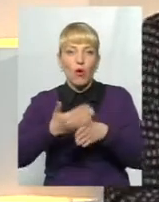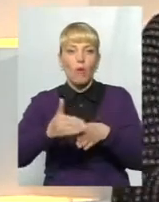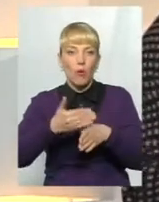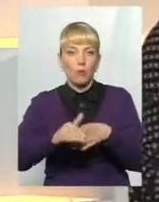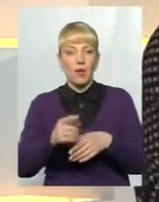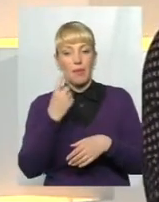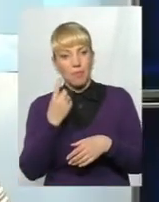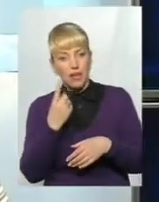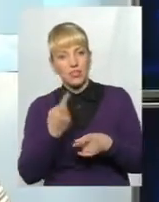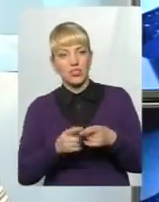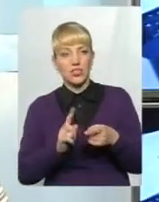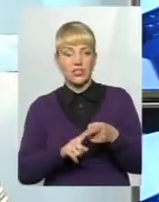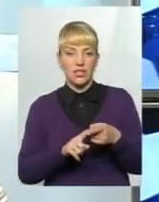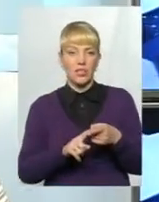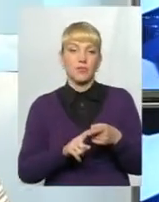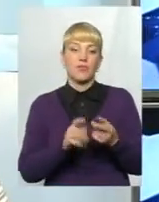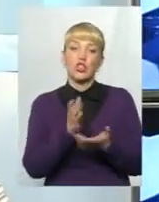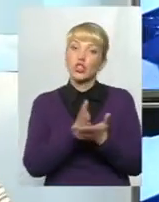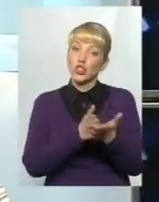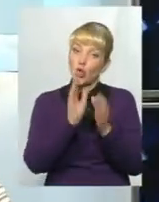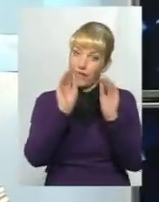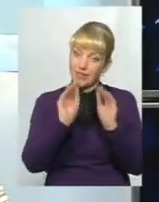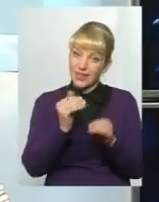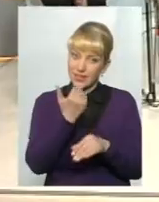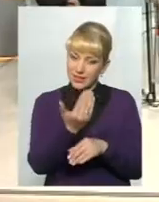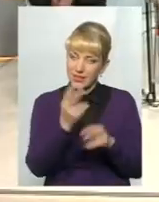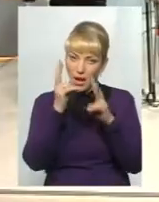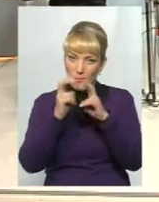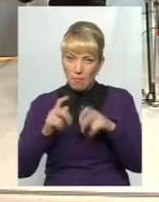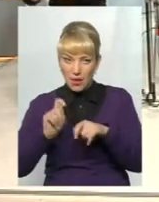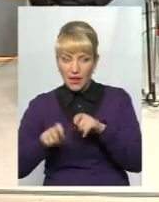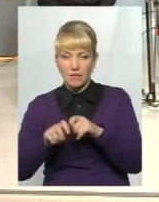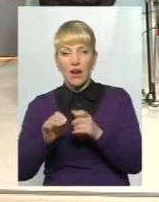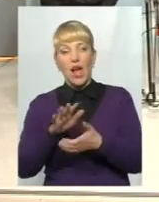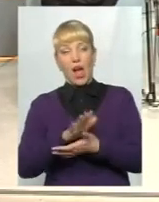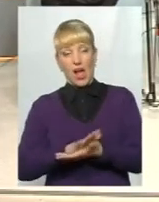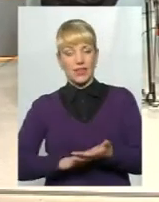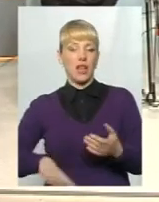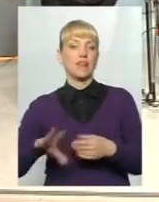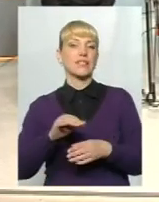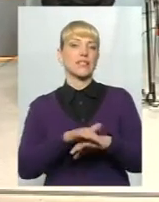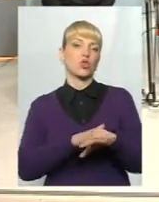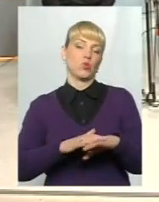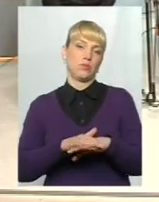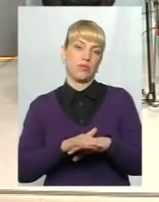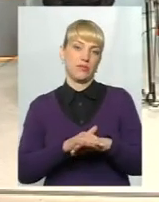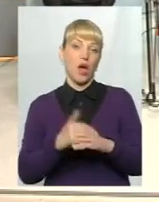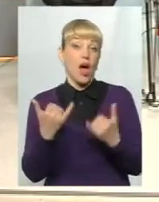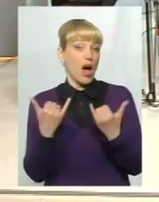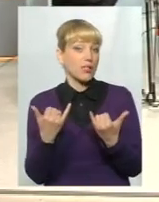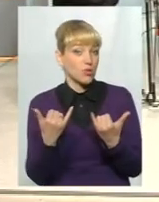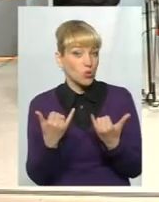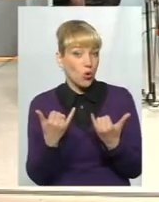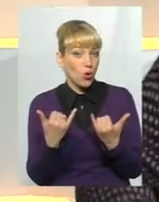Перший крок – декларація чиновників, їх аналіз, перевірка, а далі все суспільство. А сьогодні ми